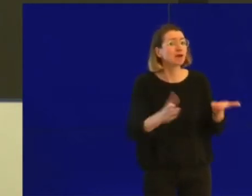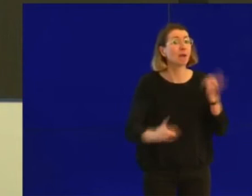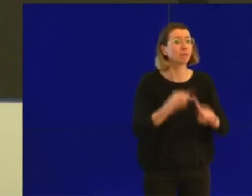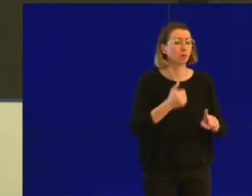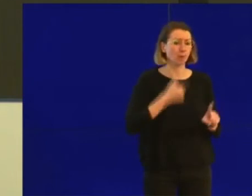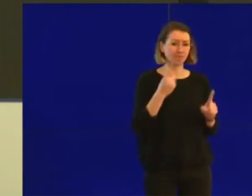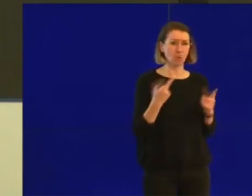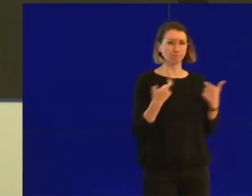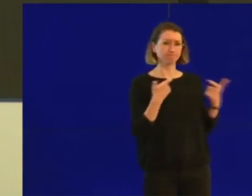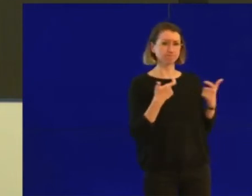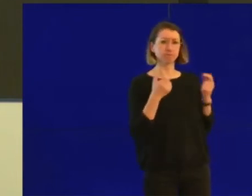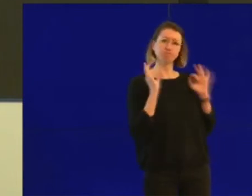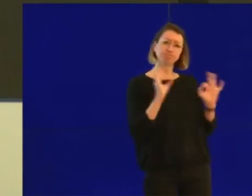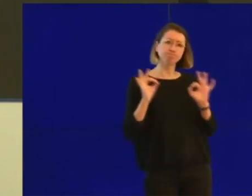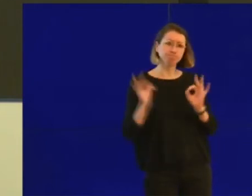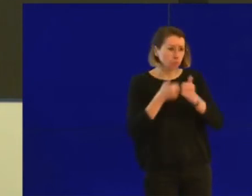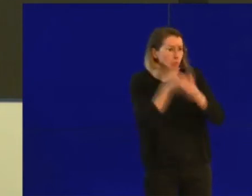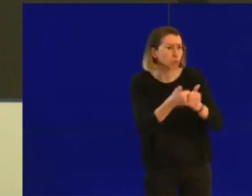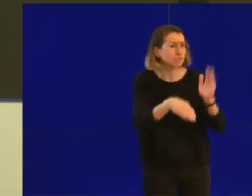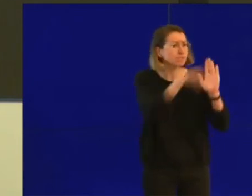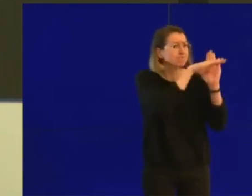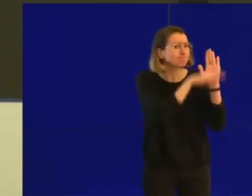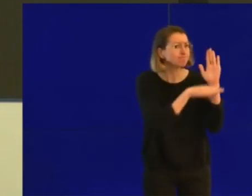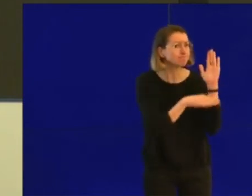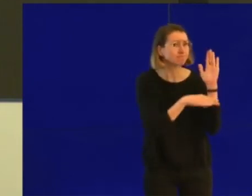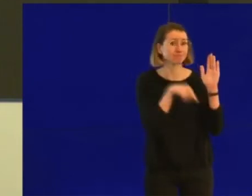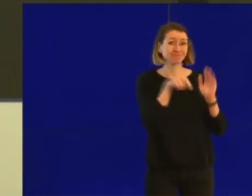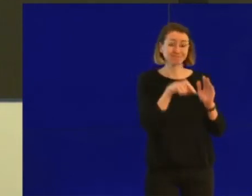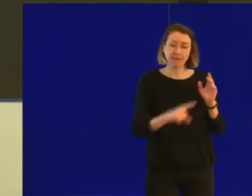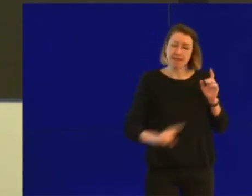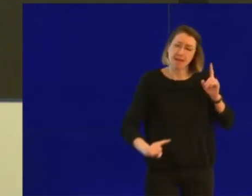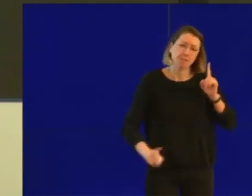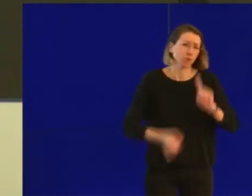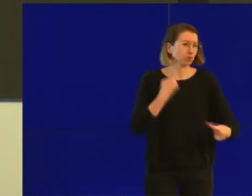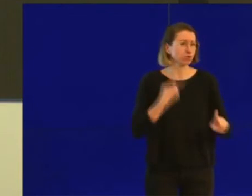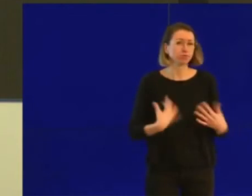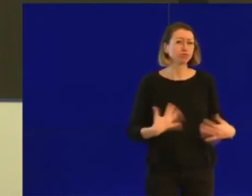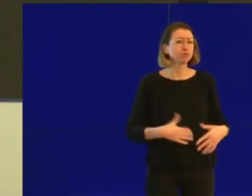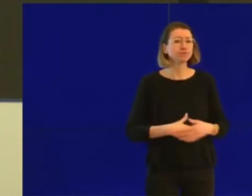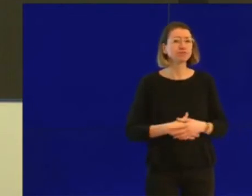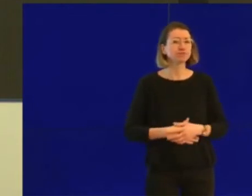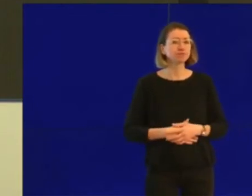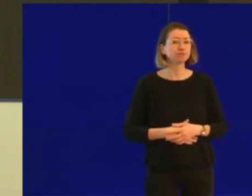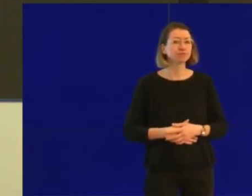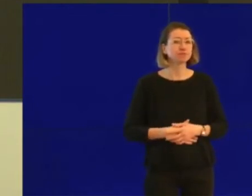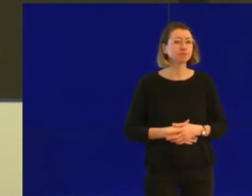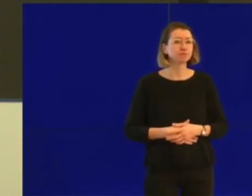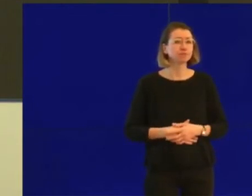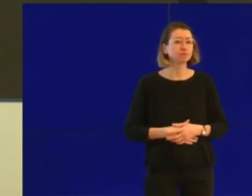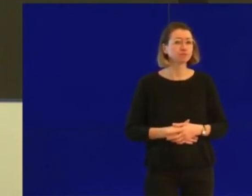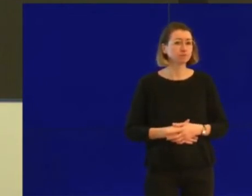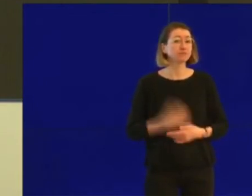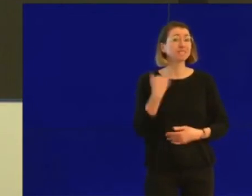pouvoir suivre de manière très rigoureuse ces mesures. C'est la seule façon que nous avons ensemble d'éviter qu'il y ait